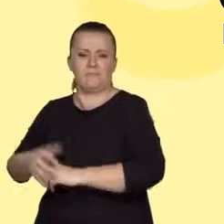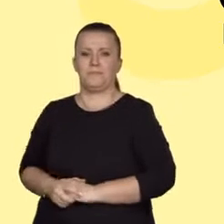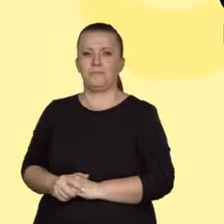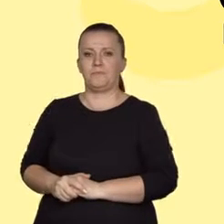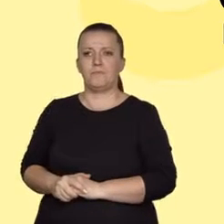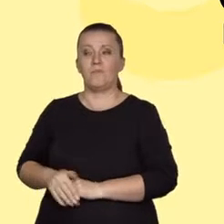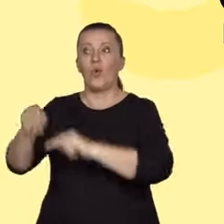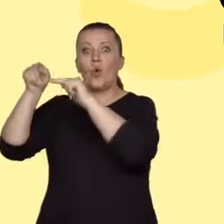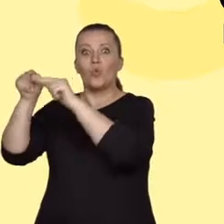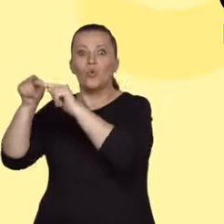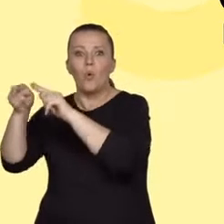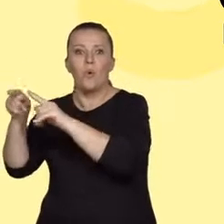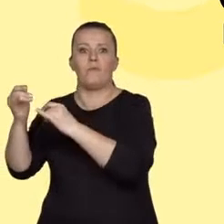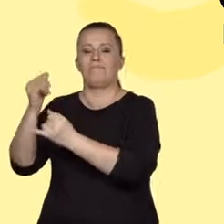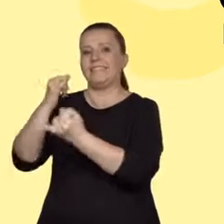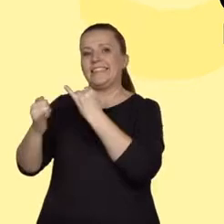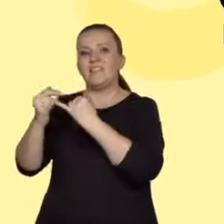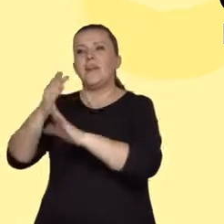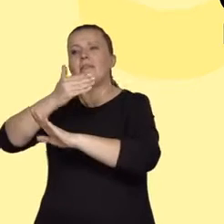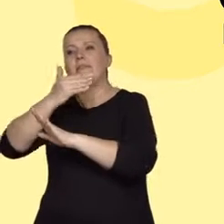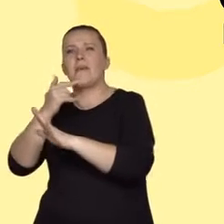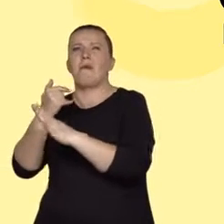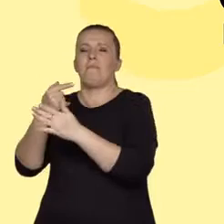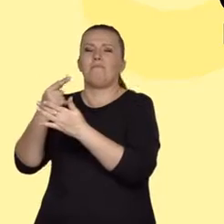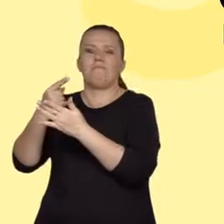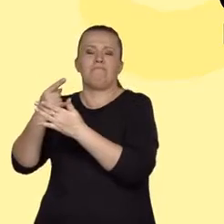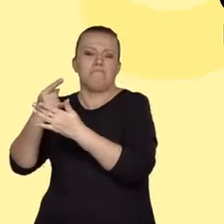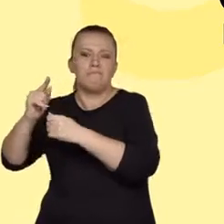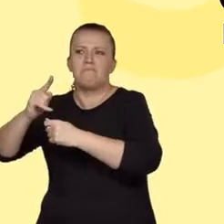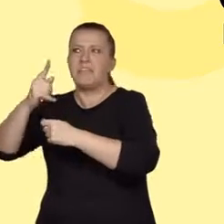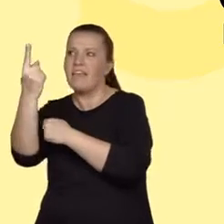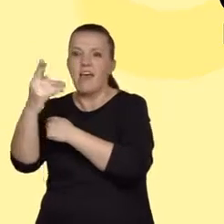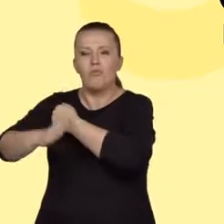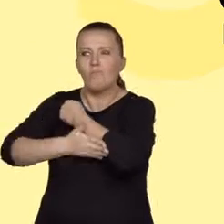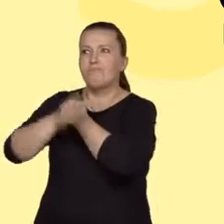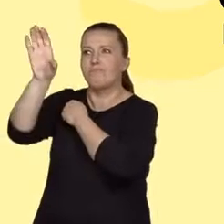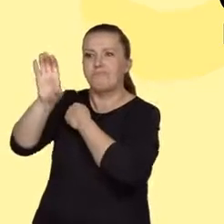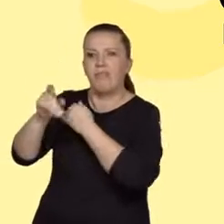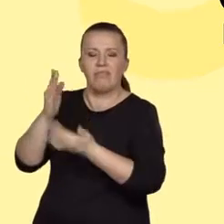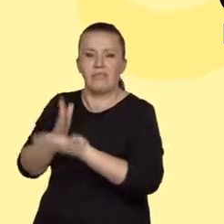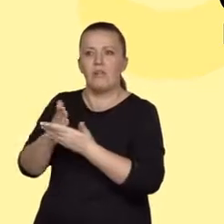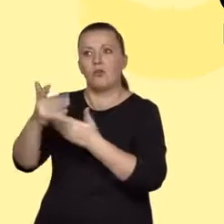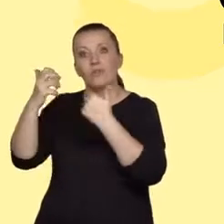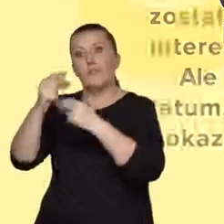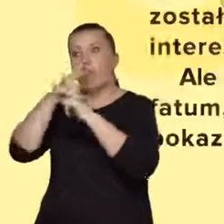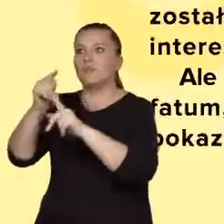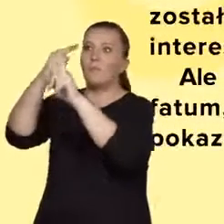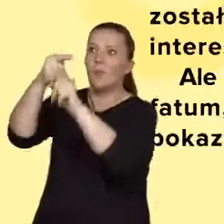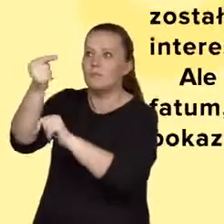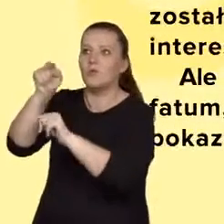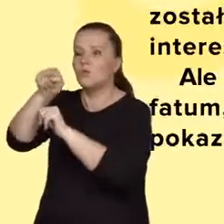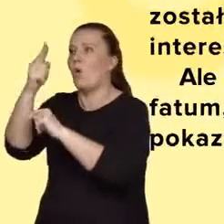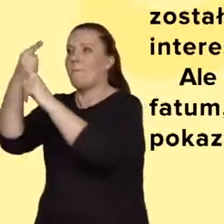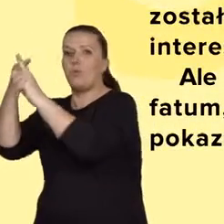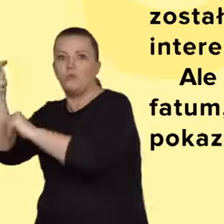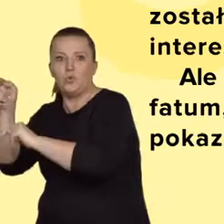wypowiedziom, w których piszący chce uniknąć jednoznacznego opowiadania się za konkretnym stanowiskiem, dostrzegając zalety i wady każdej tezy. Na